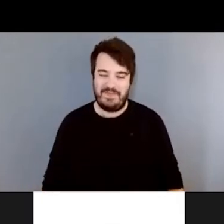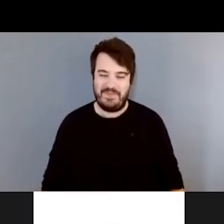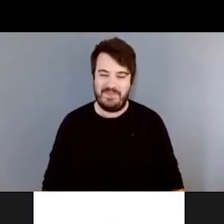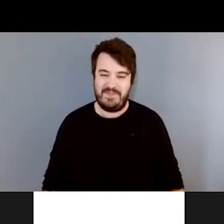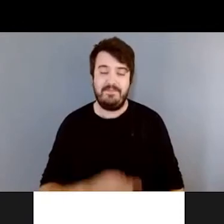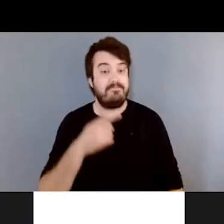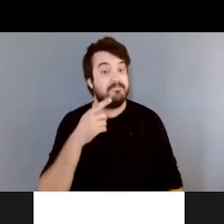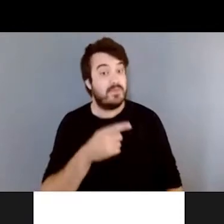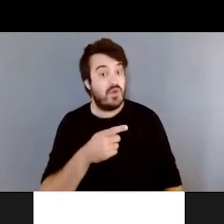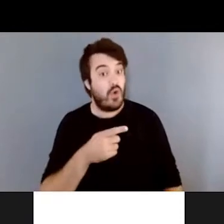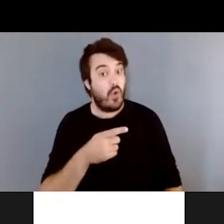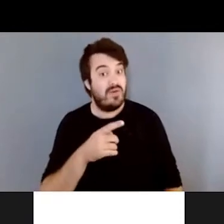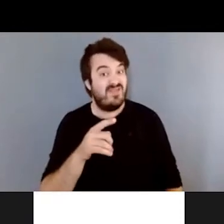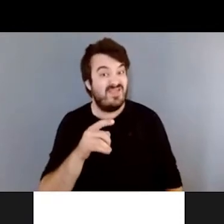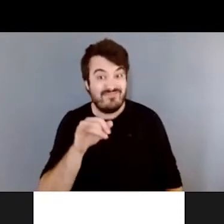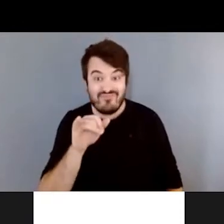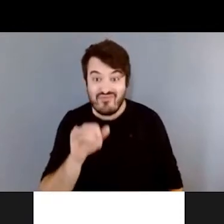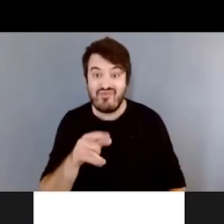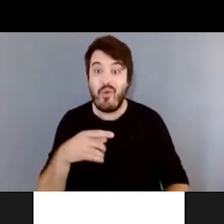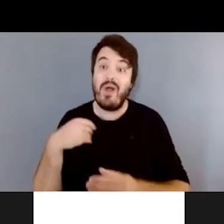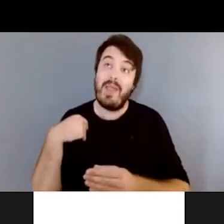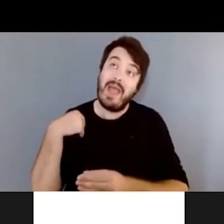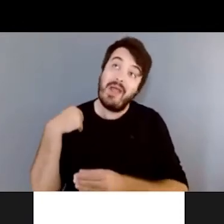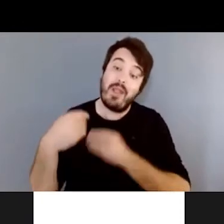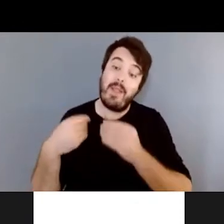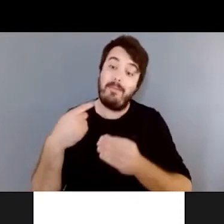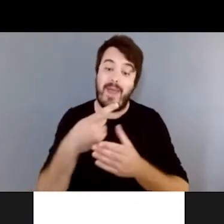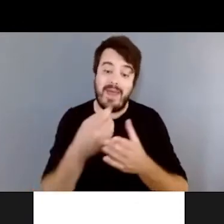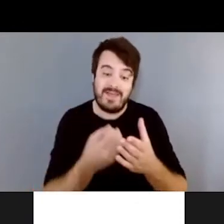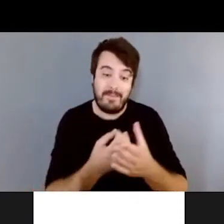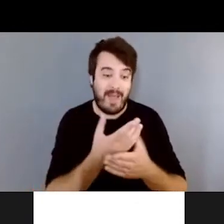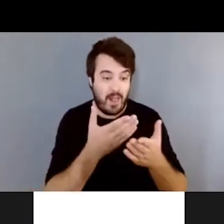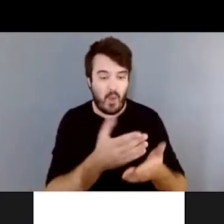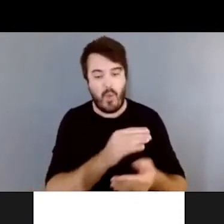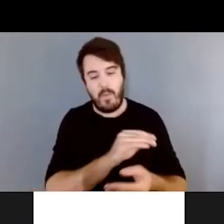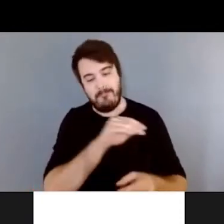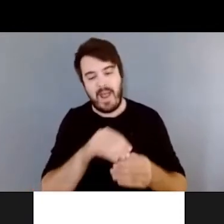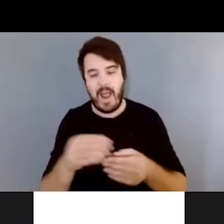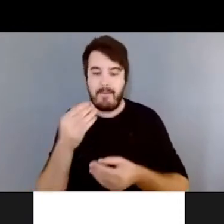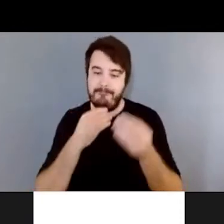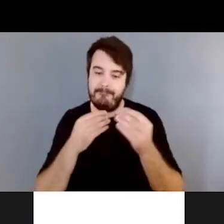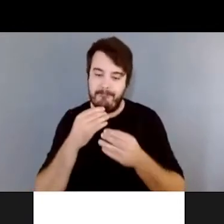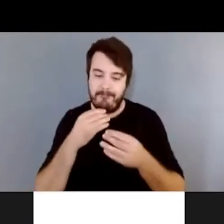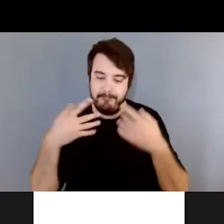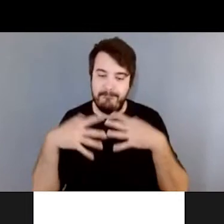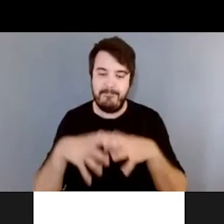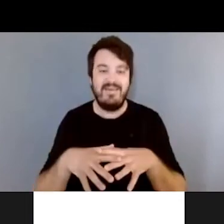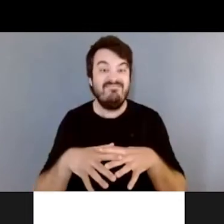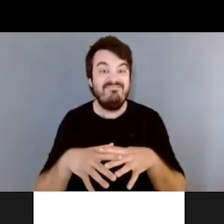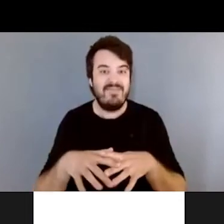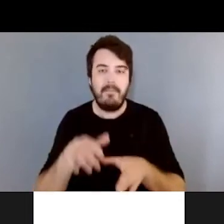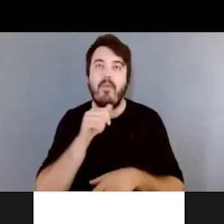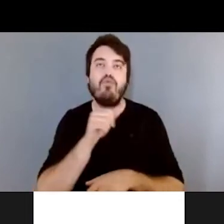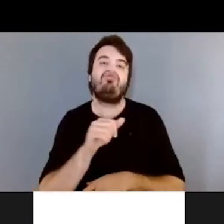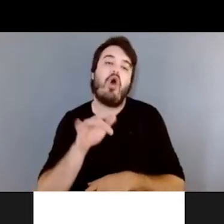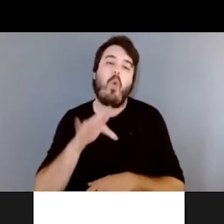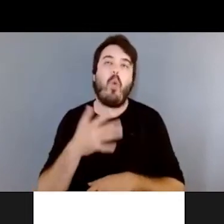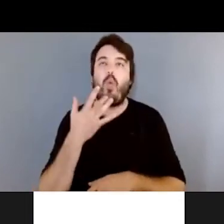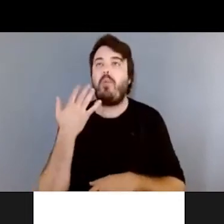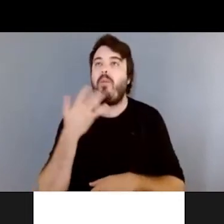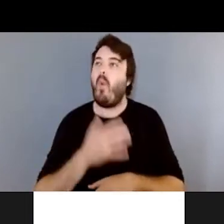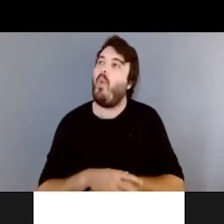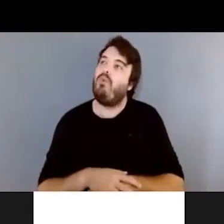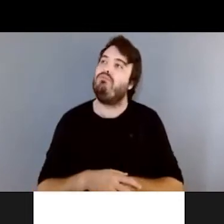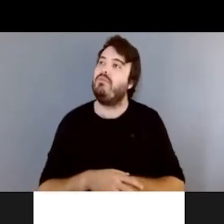'est entre autres pour ça que traditionnellement, on met ces plantes-là dans notre alimentation. Ce n pas juste parce qu'elles goûtent bon.